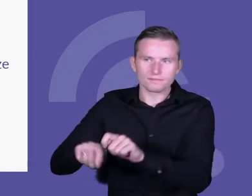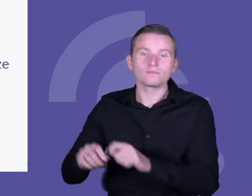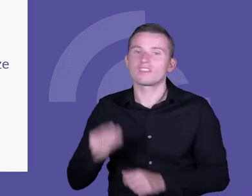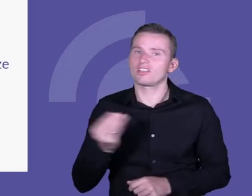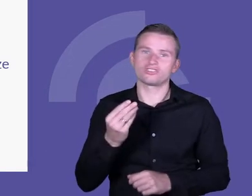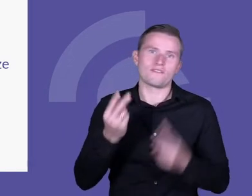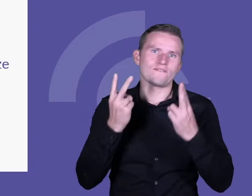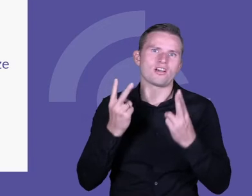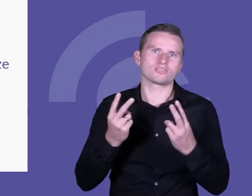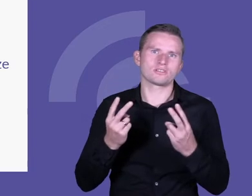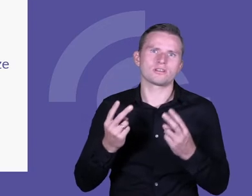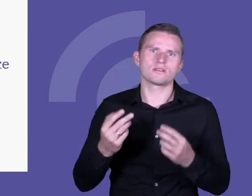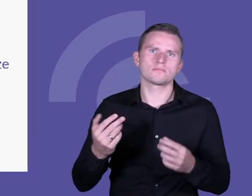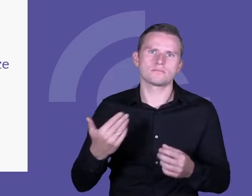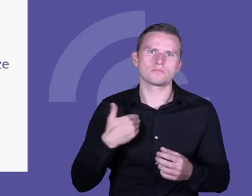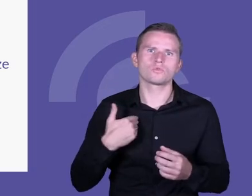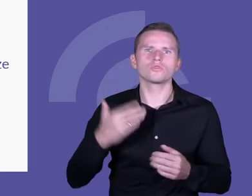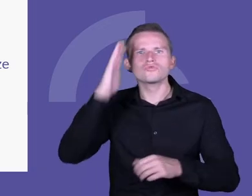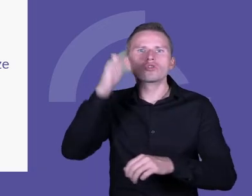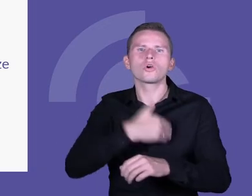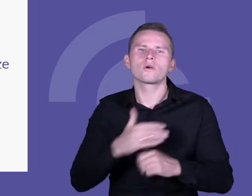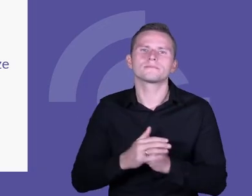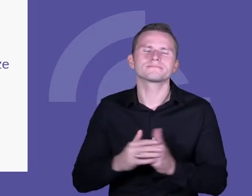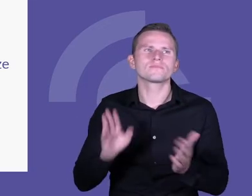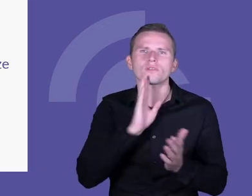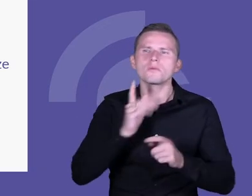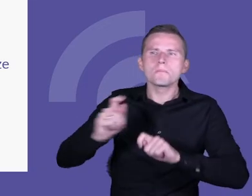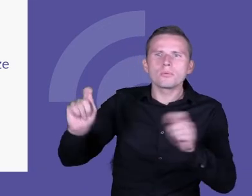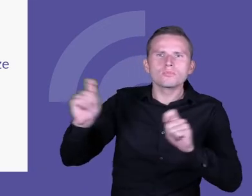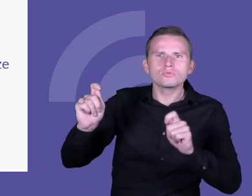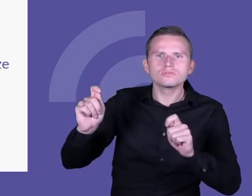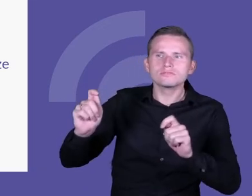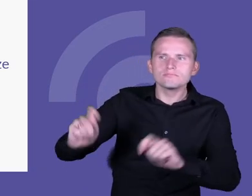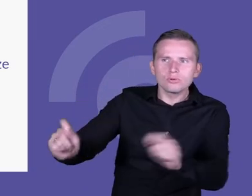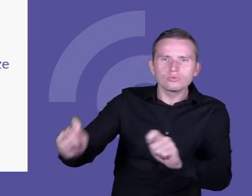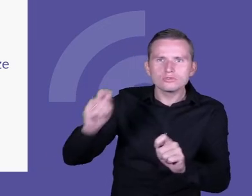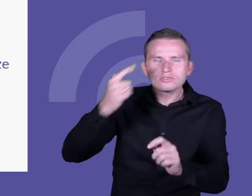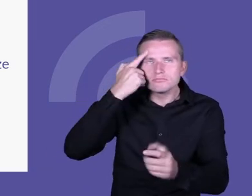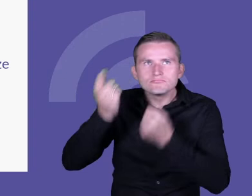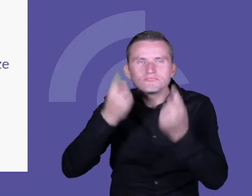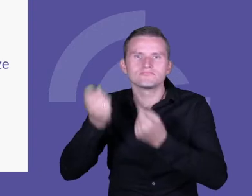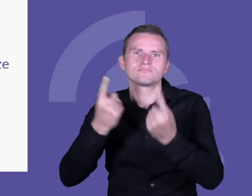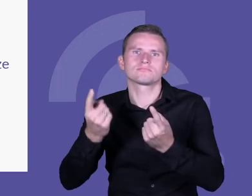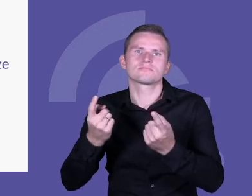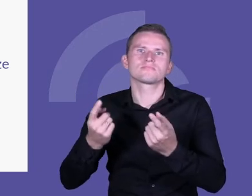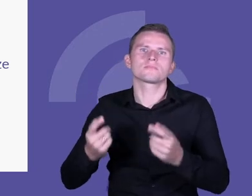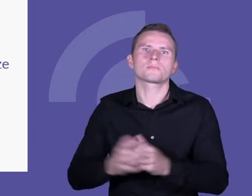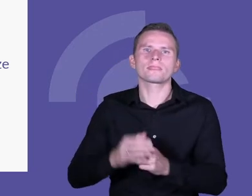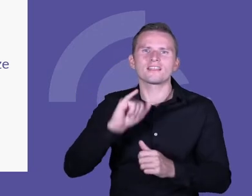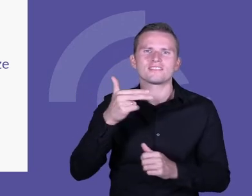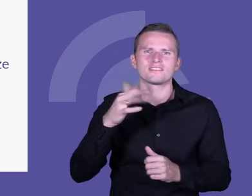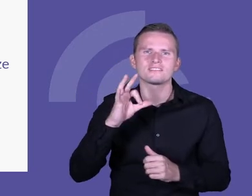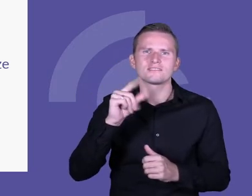która się w naszych szkołach wydarzała. To jest inspiracja, czy zaczęliśmy się tym zajmować dzięki inspiracji Ewy Radanowicz,